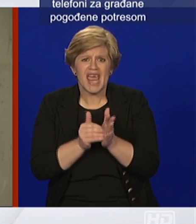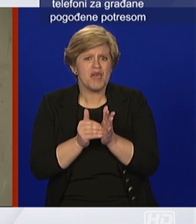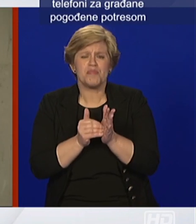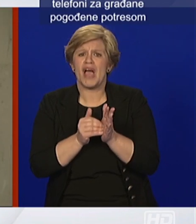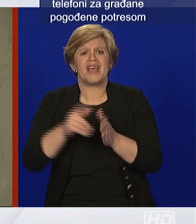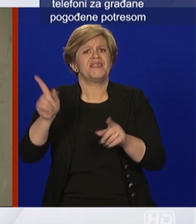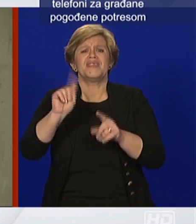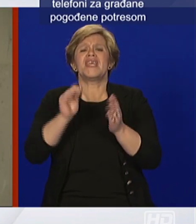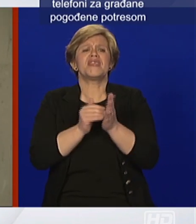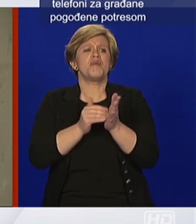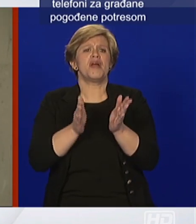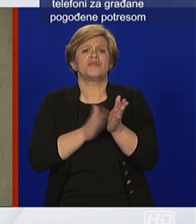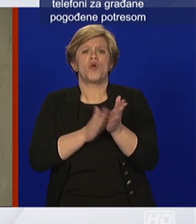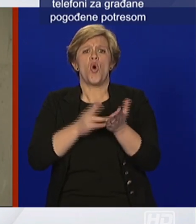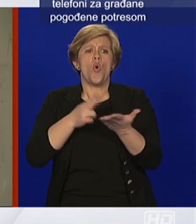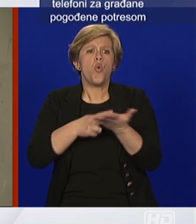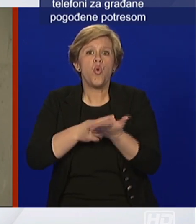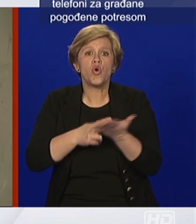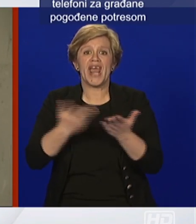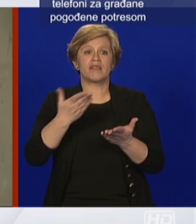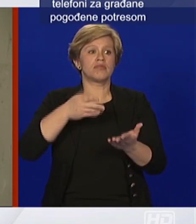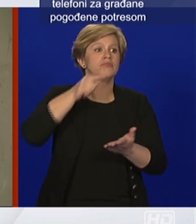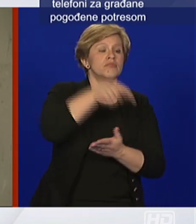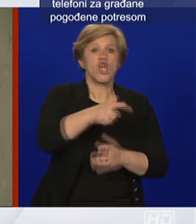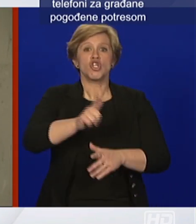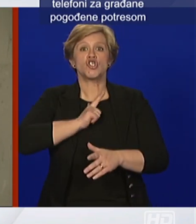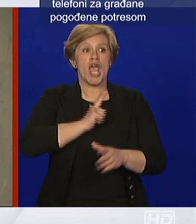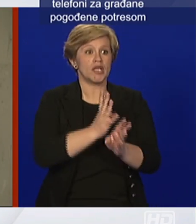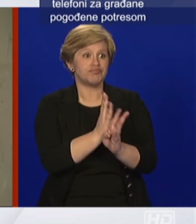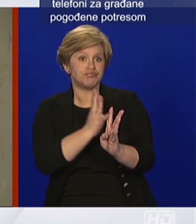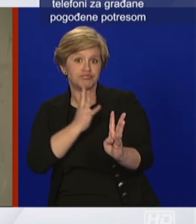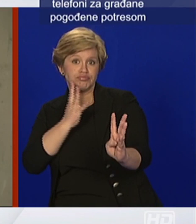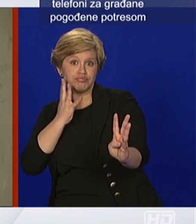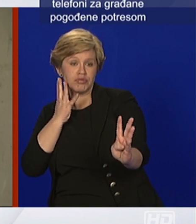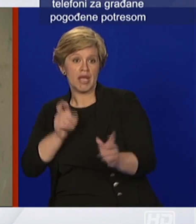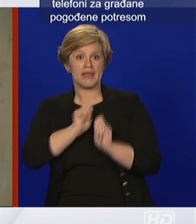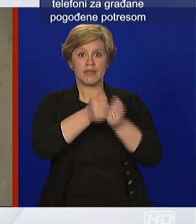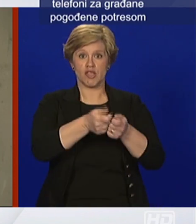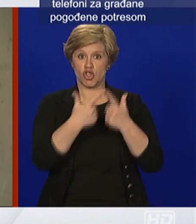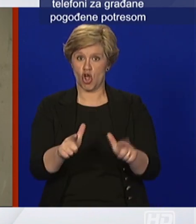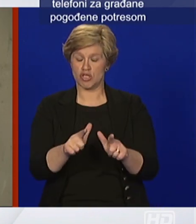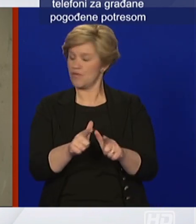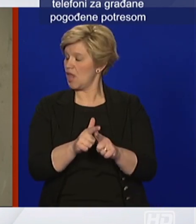gdje će se čekati redovi za izdavanje dozvola. To će ići još jednom